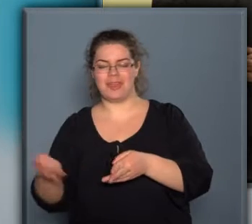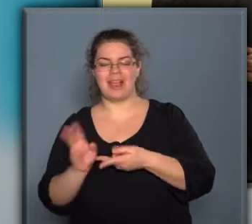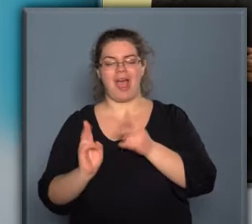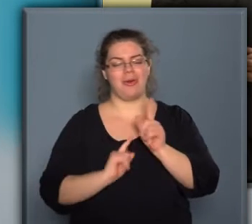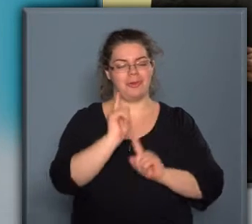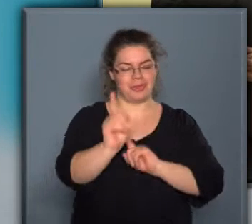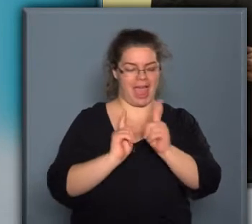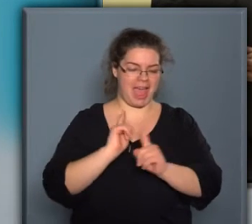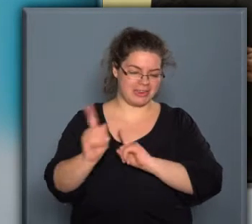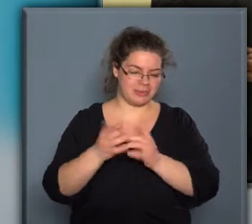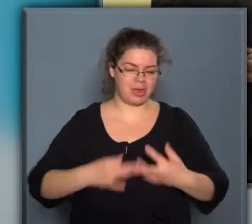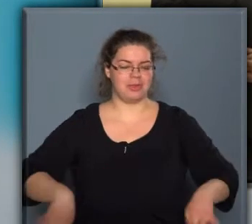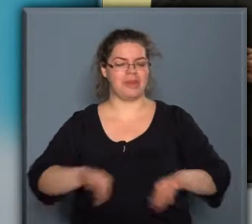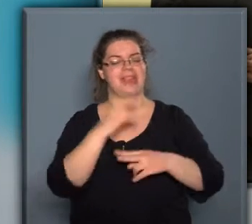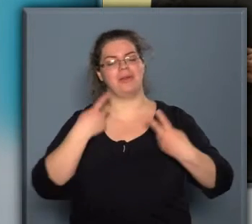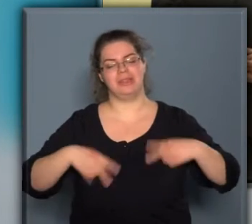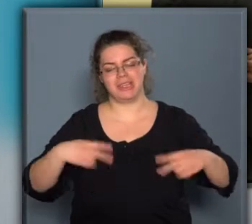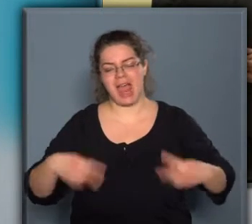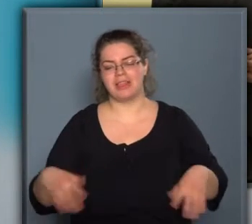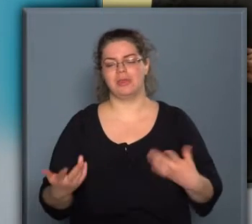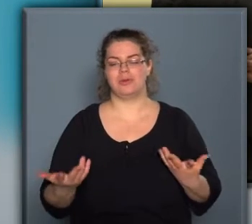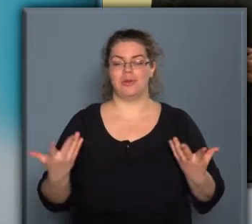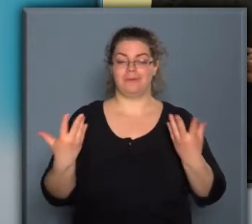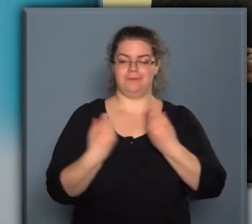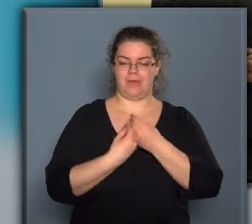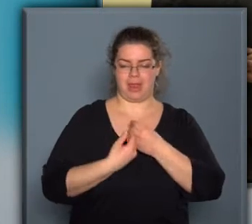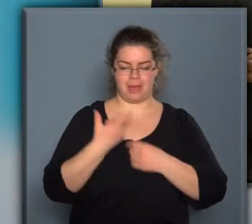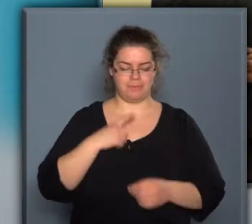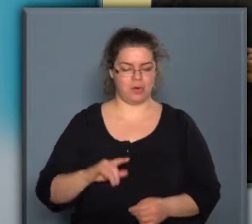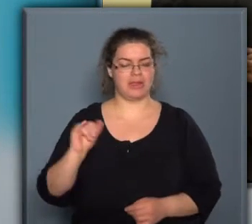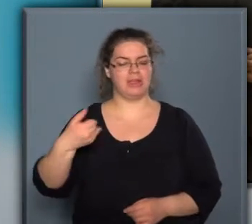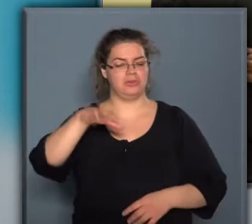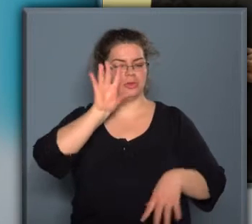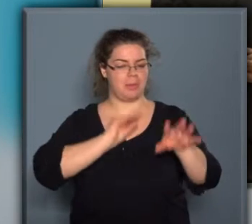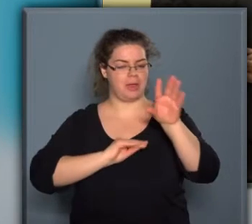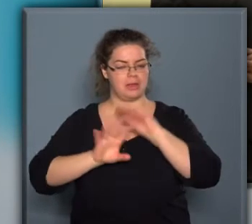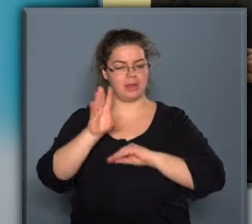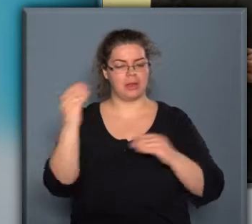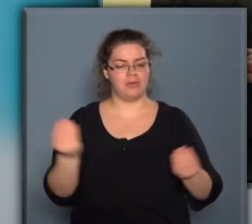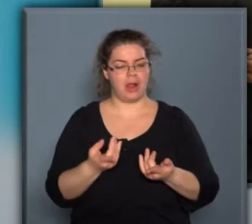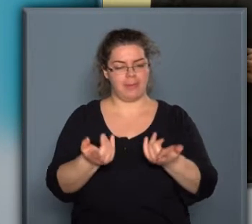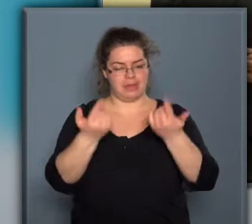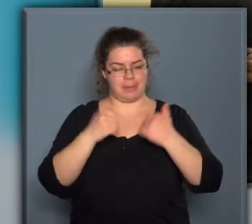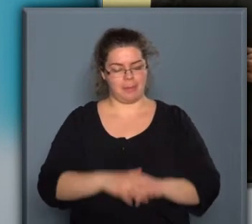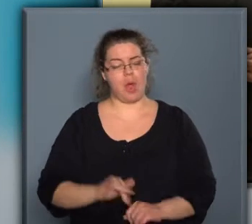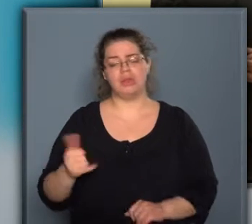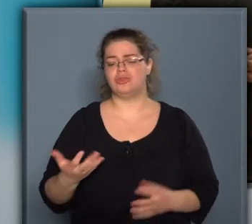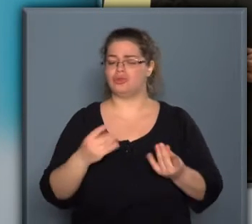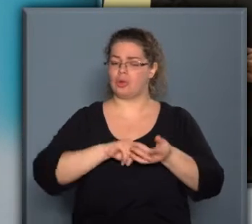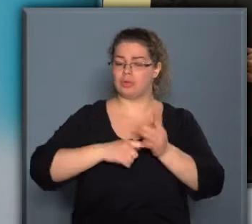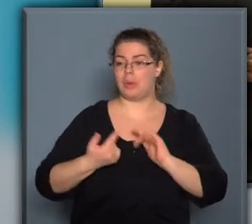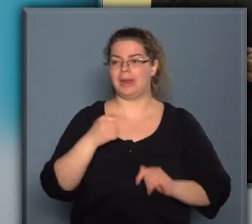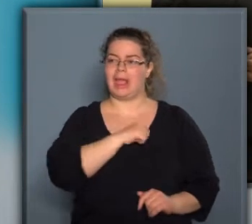ahogy jártuk az országot, vagy kirándulgattunk, velem voltak, és tapasztaltak valamit ebből. Nagyon